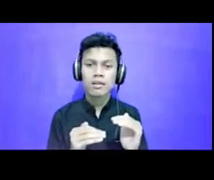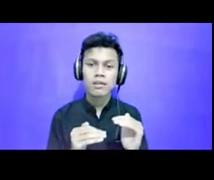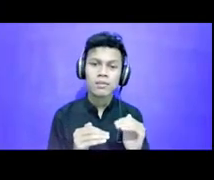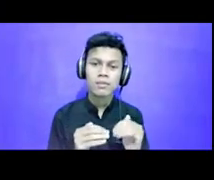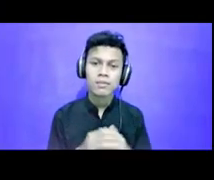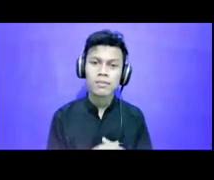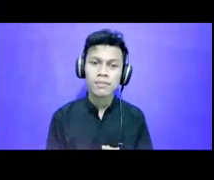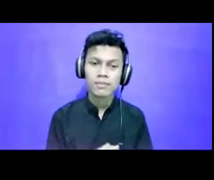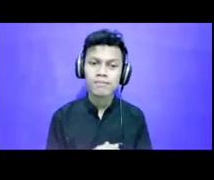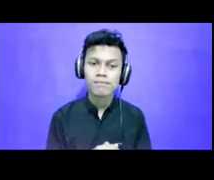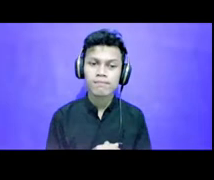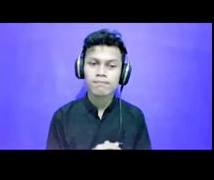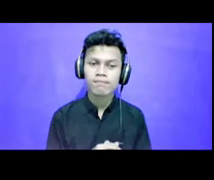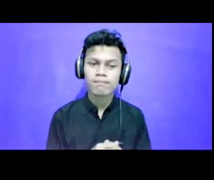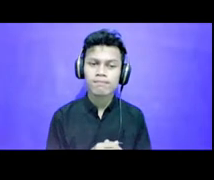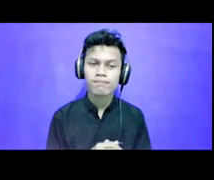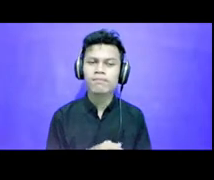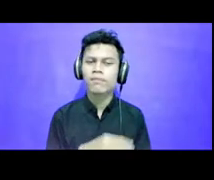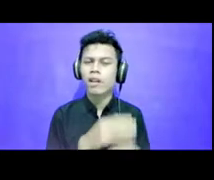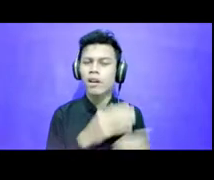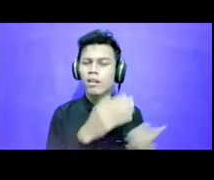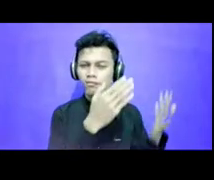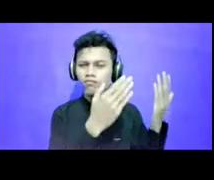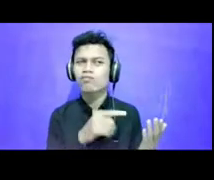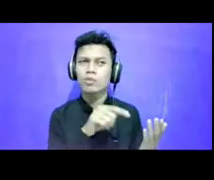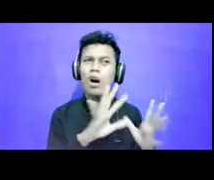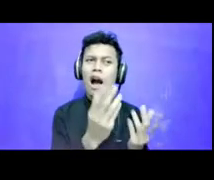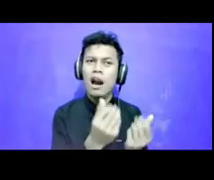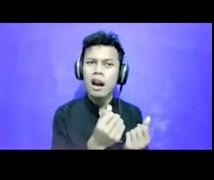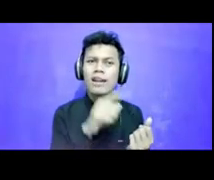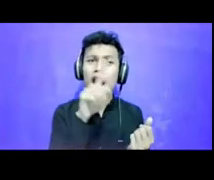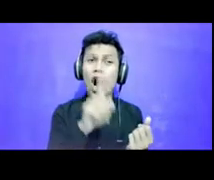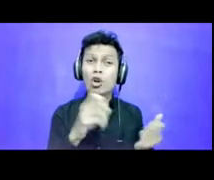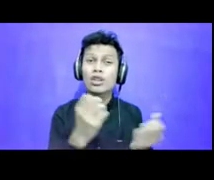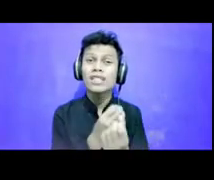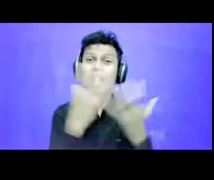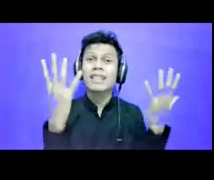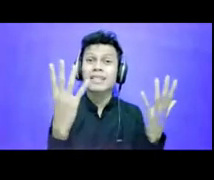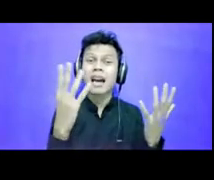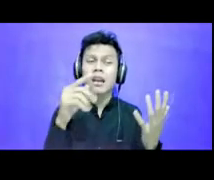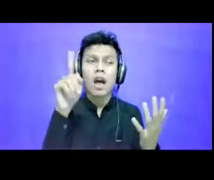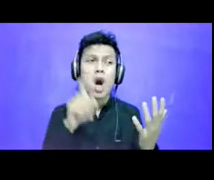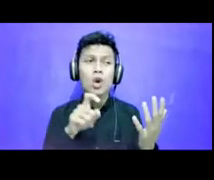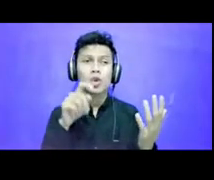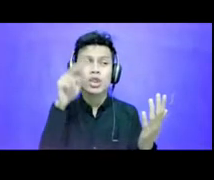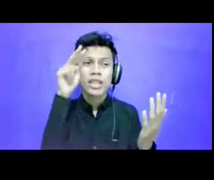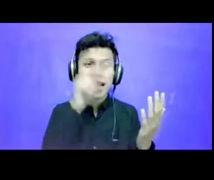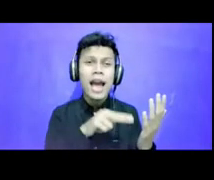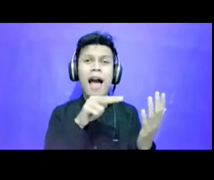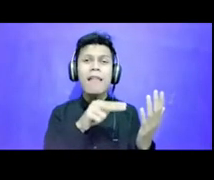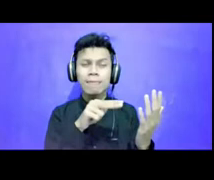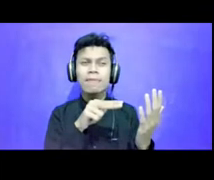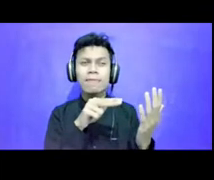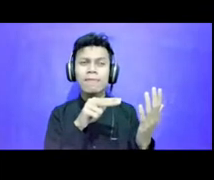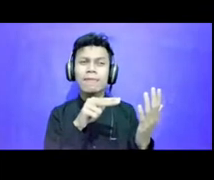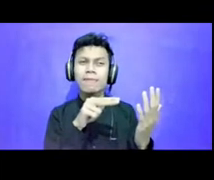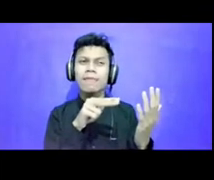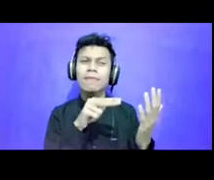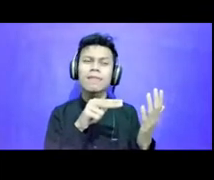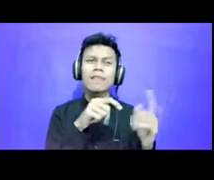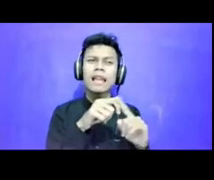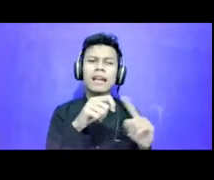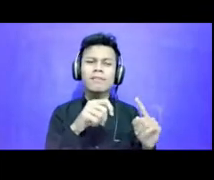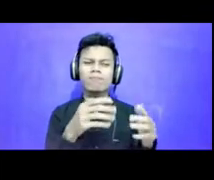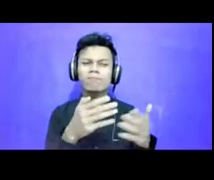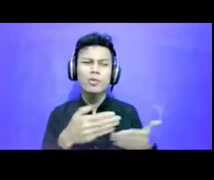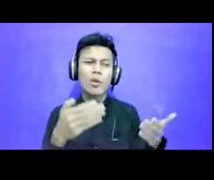perlu dijabarkan Perlu dilihat secara konteks yang lebih besar Begitu Ini adalah laporan yang menarik